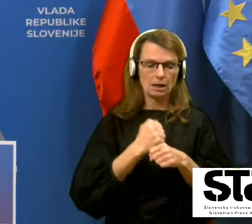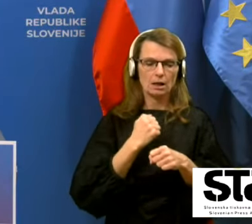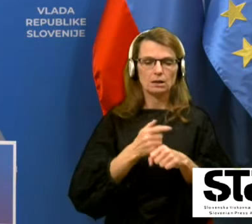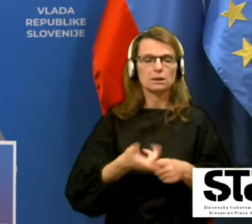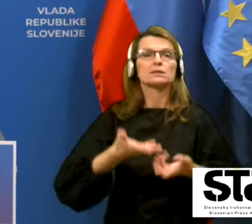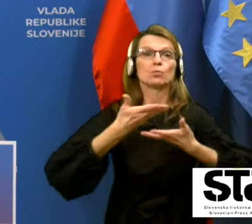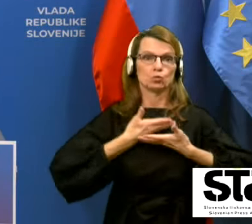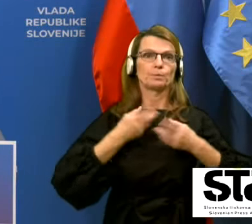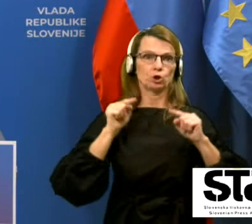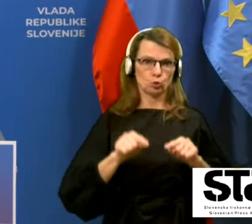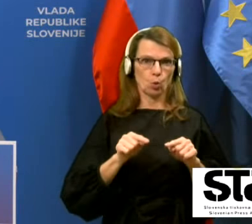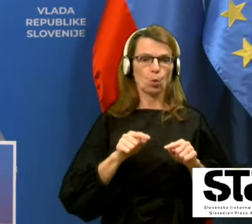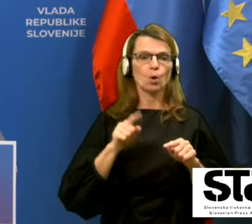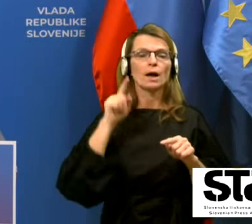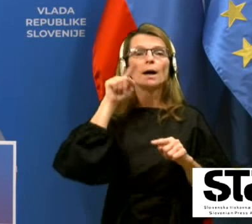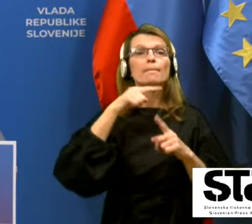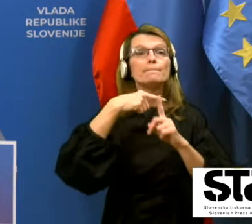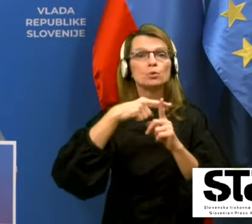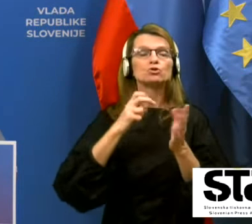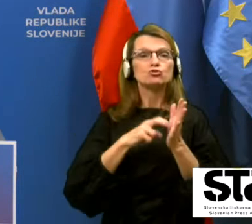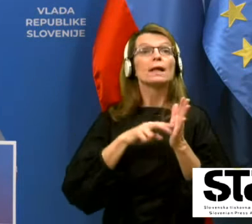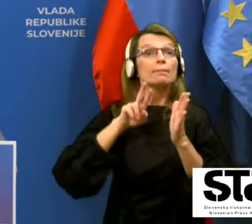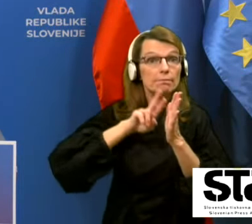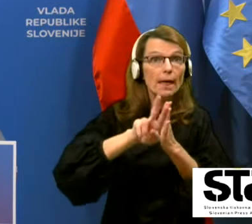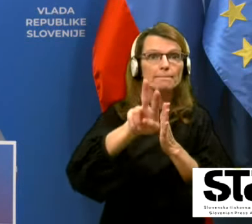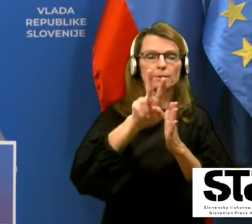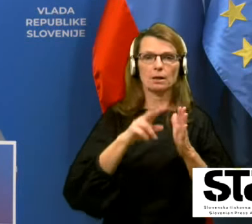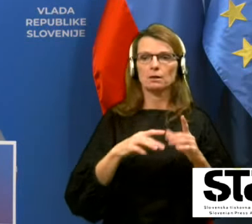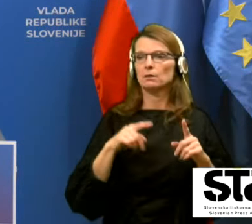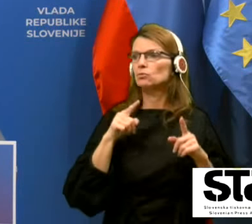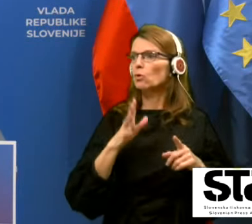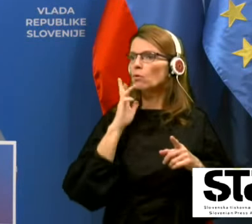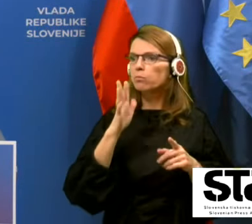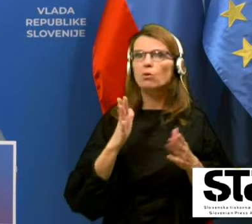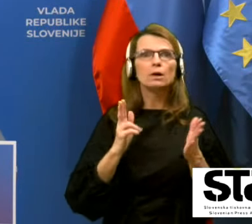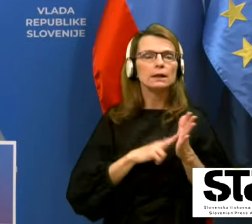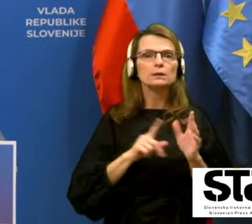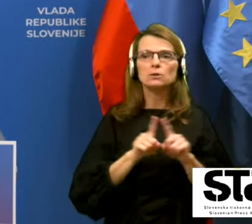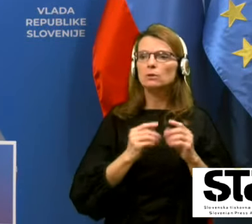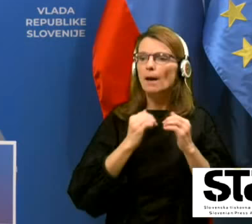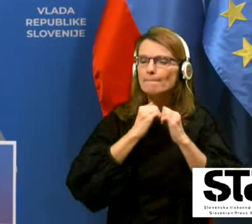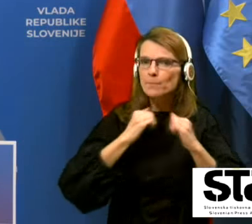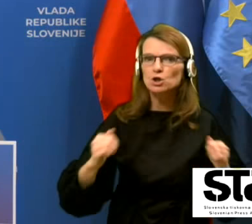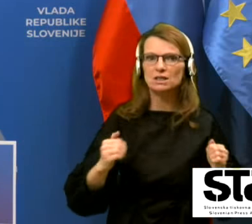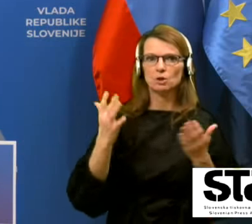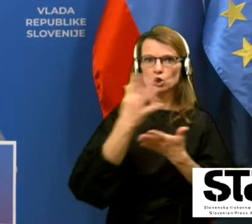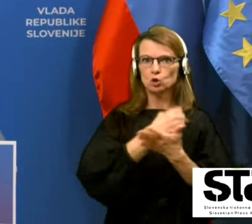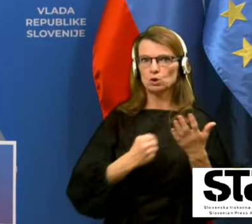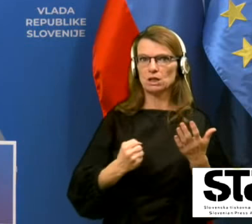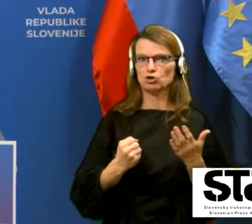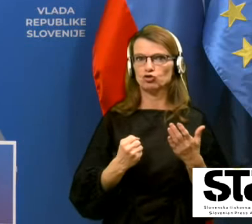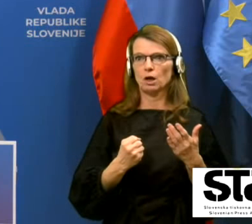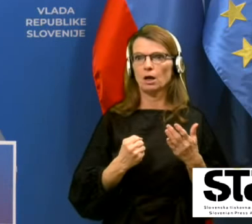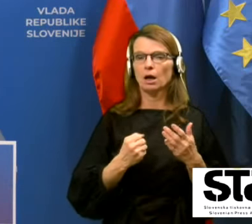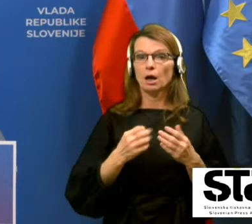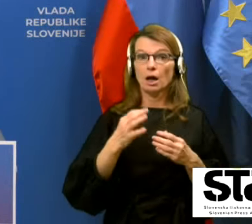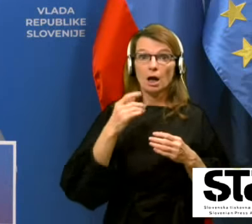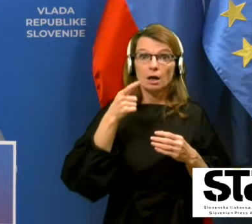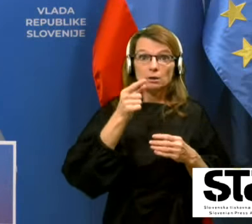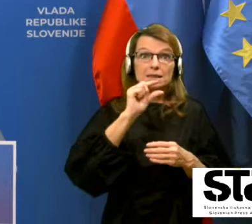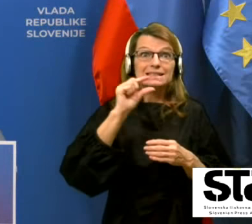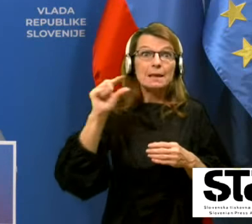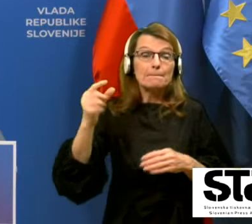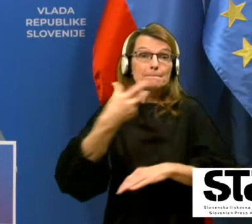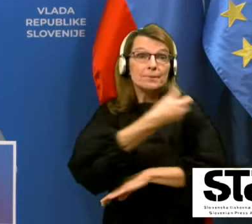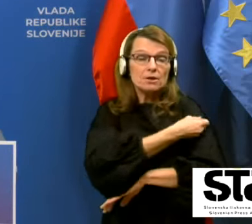In naprej, ker to bo zdaj podvik. Če cepljenje je bilo podvik znanosti, če cepivo je bilo